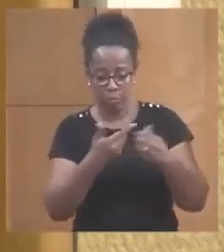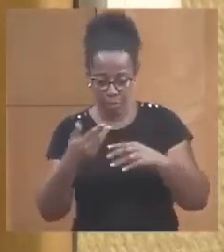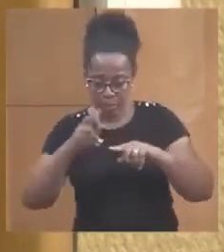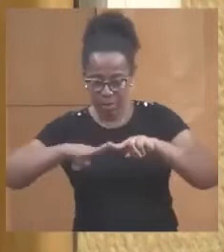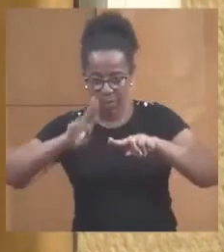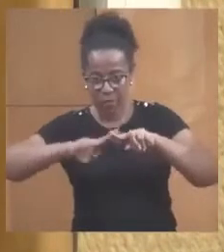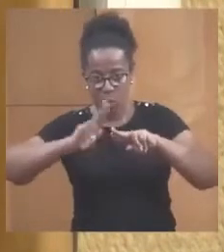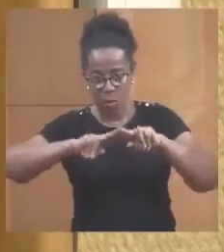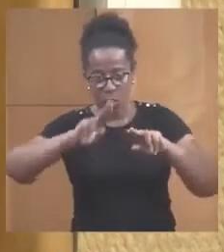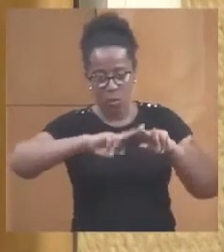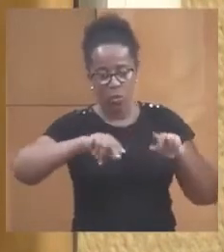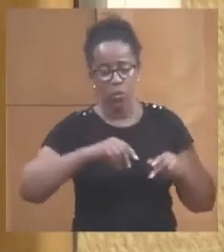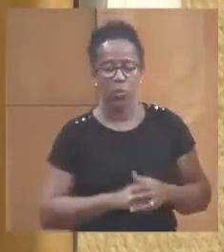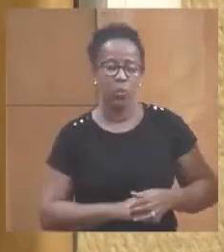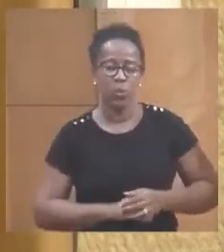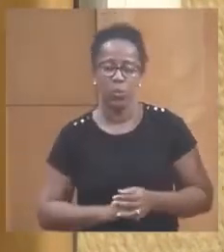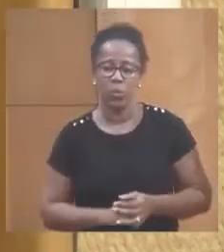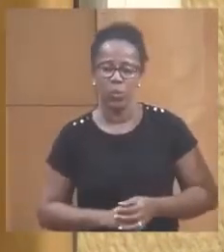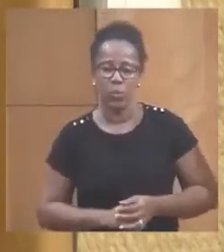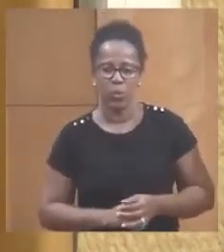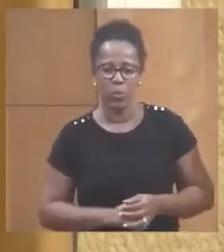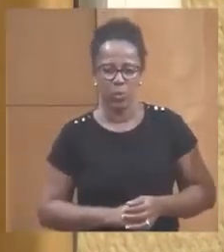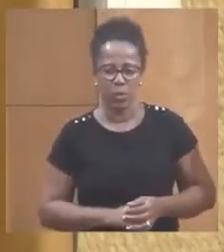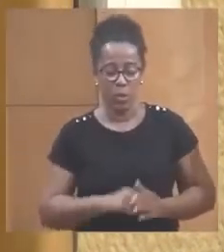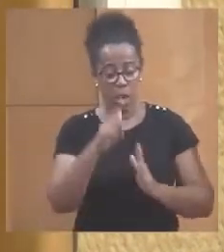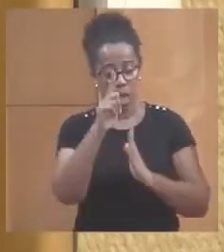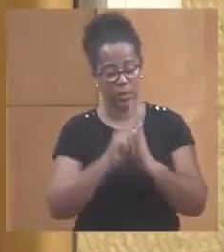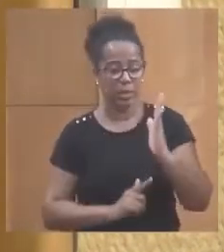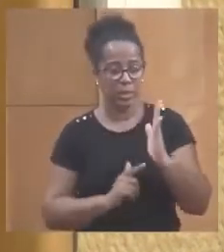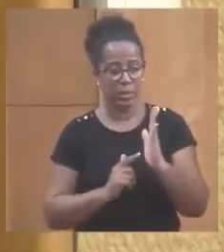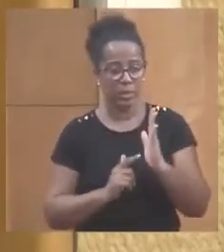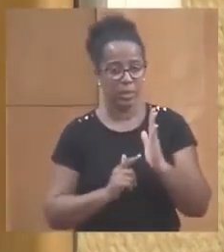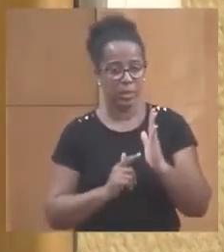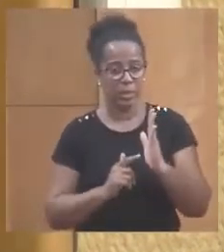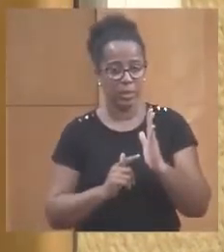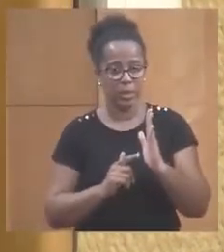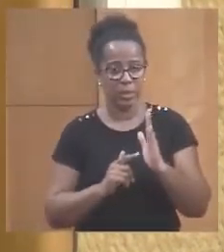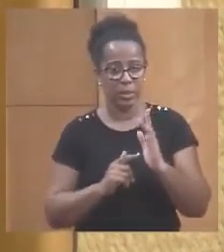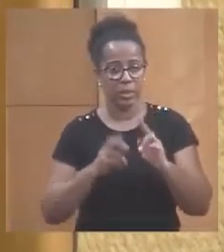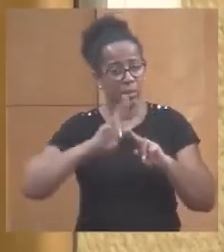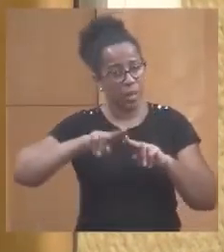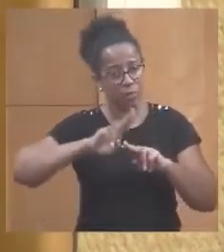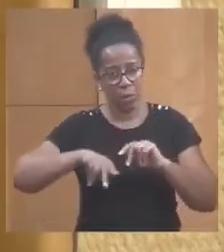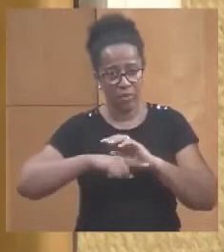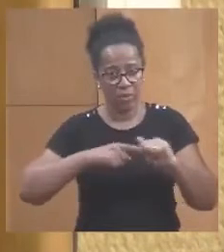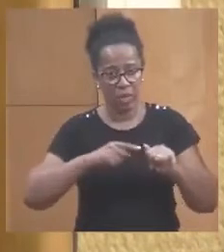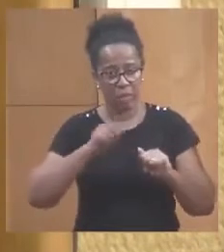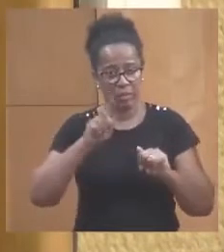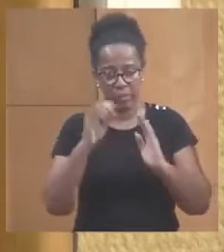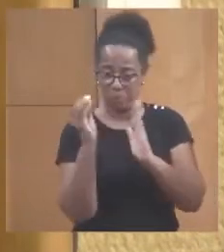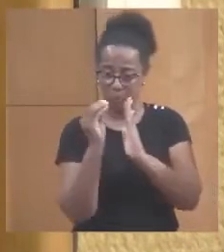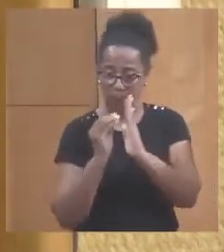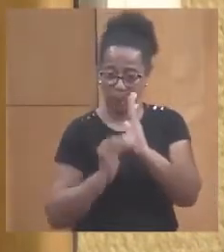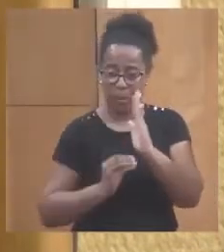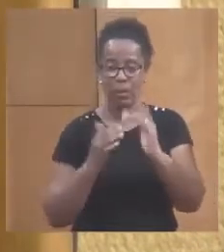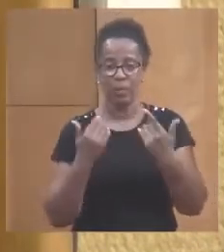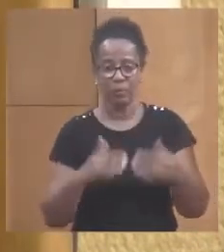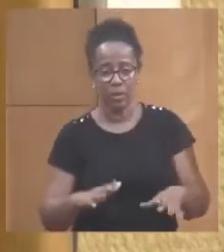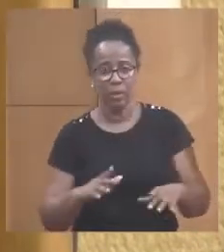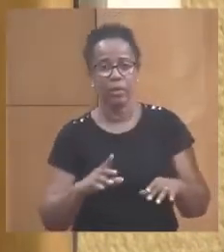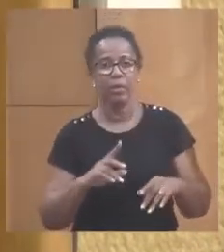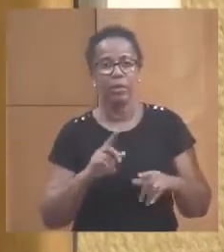travaux. On avait fait la liste de tout ce qu'il faut faire. Il y a eu un état des lieux